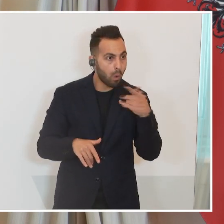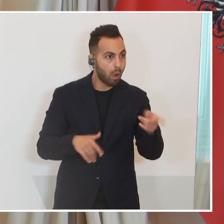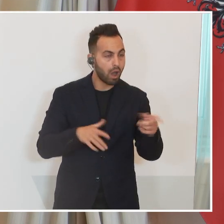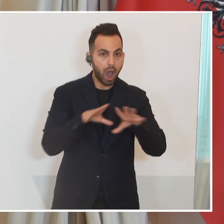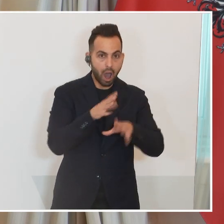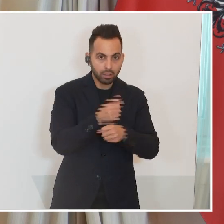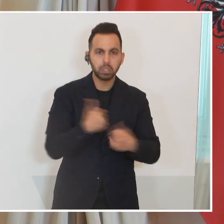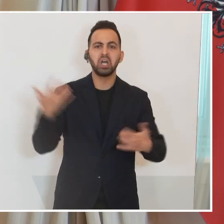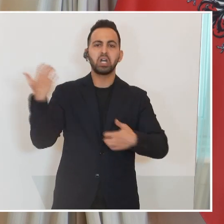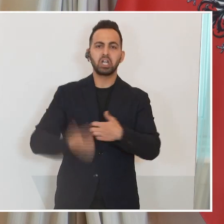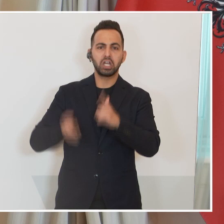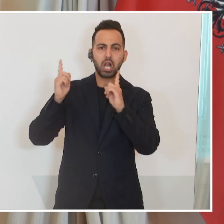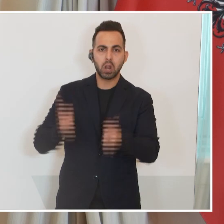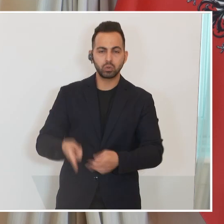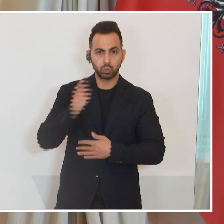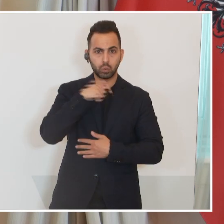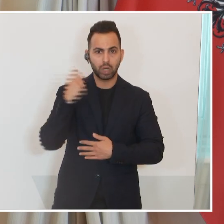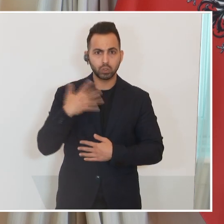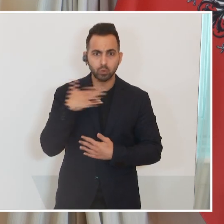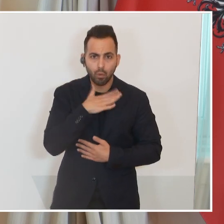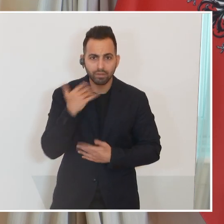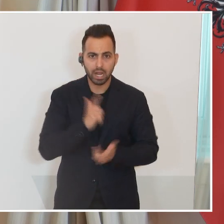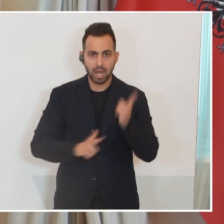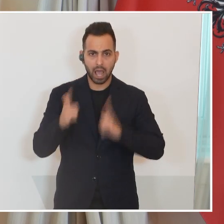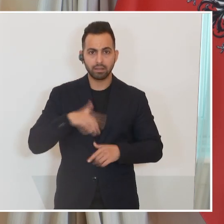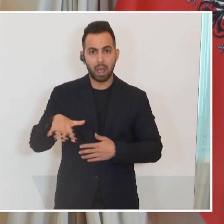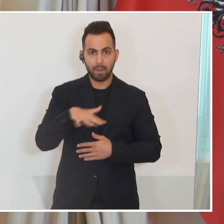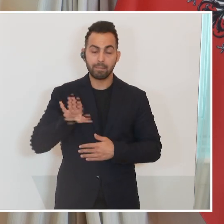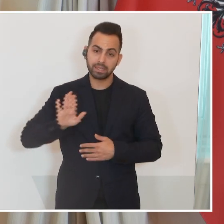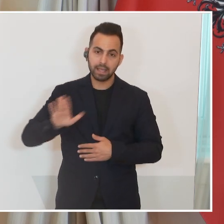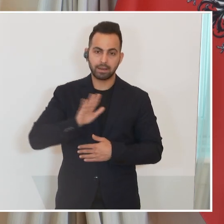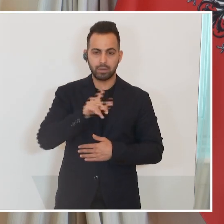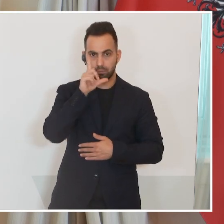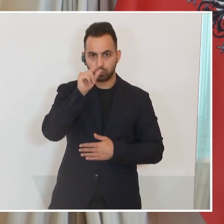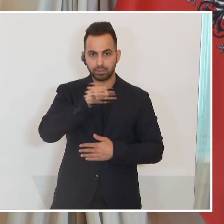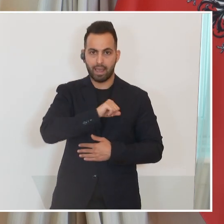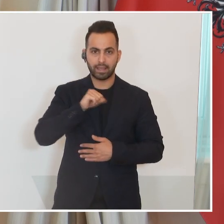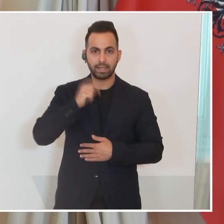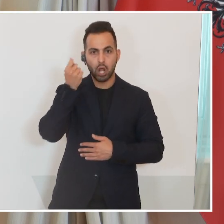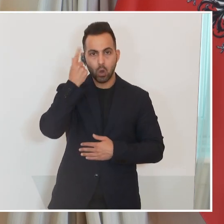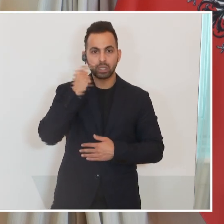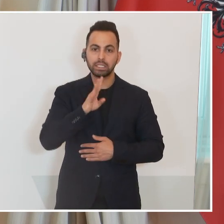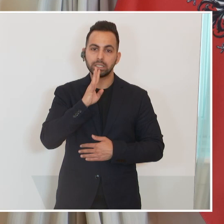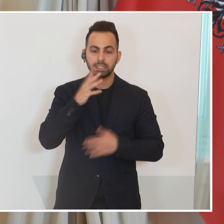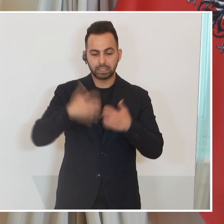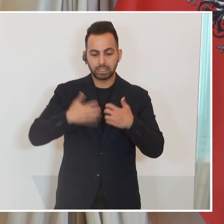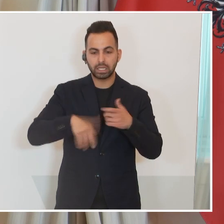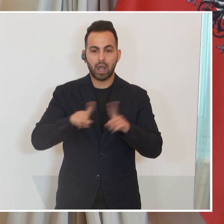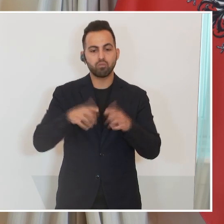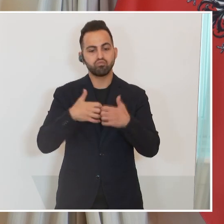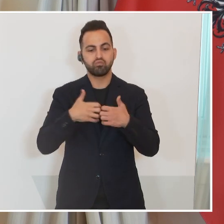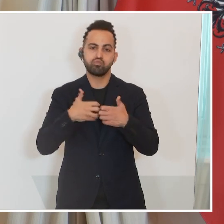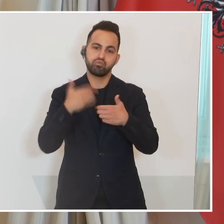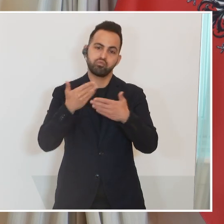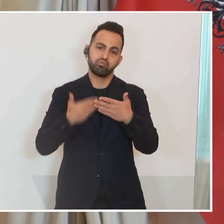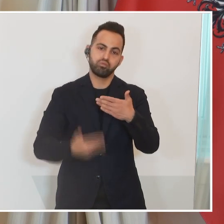beginnen und so viel Leid über die Ukraine zu bringen. Aber es ist trotzdem seine eigene Kriegslogik und sein Narrativ, das ihn da dann auch in der Rechtfertigung